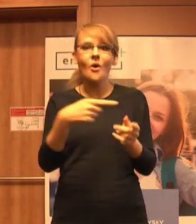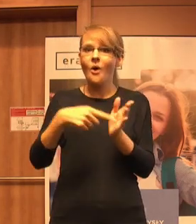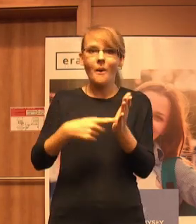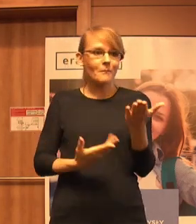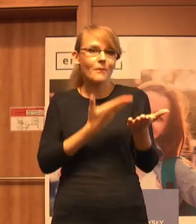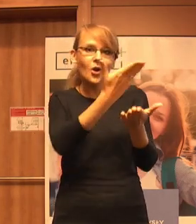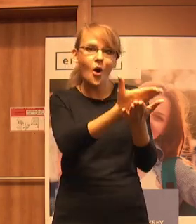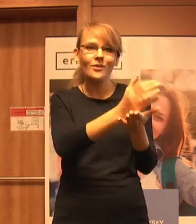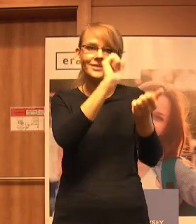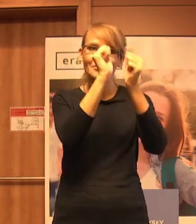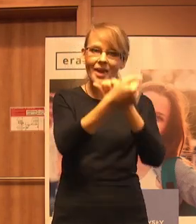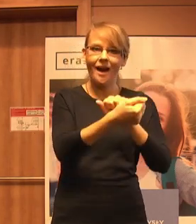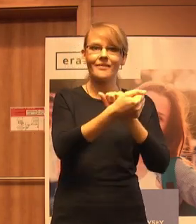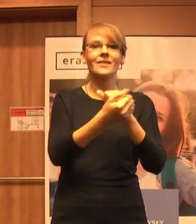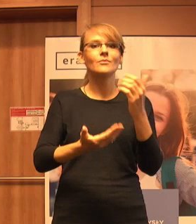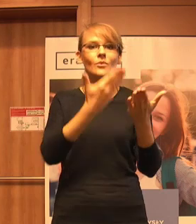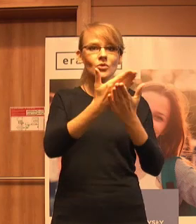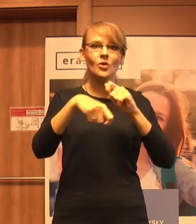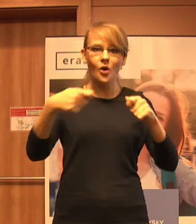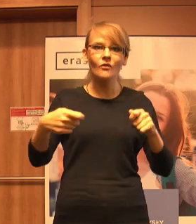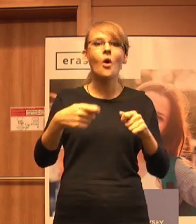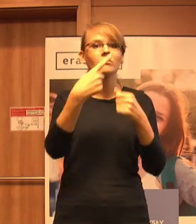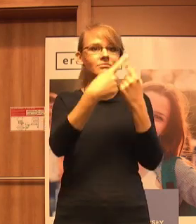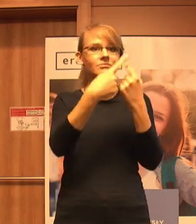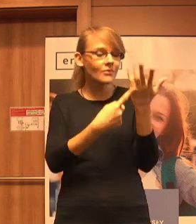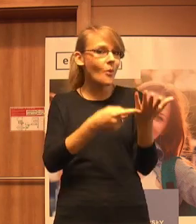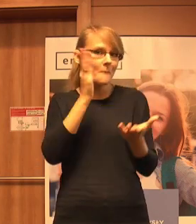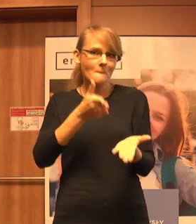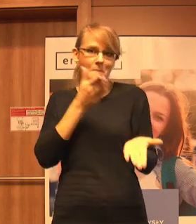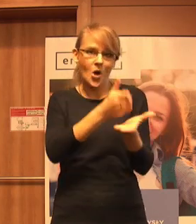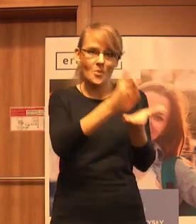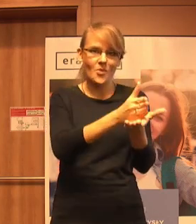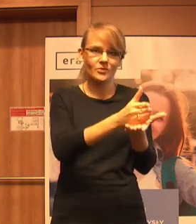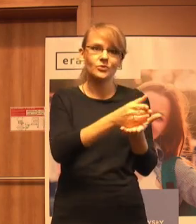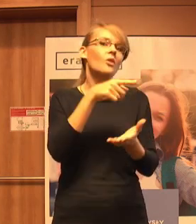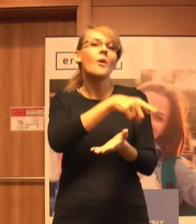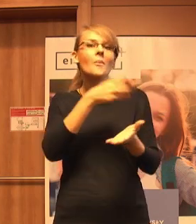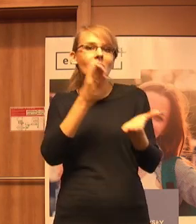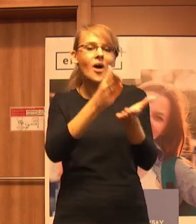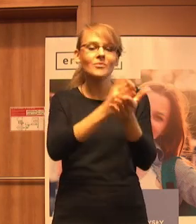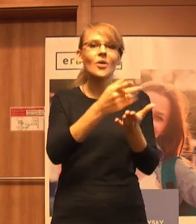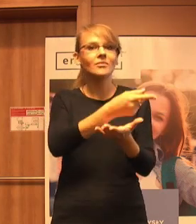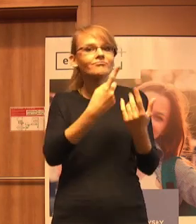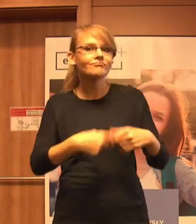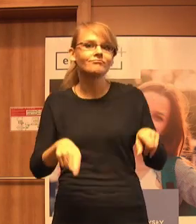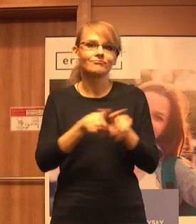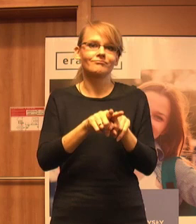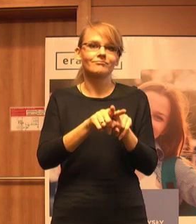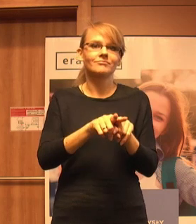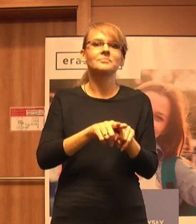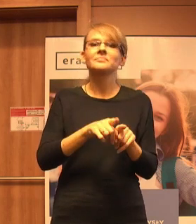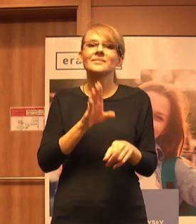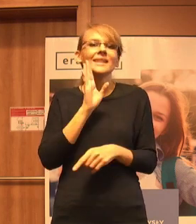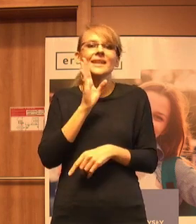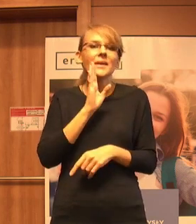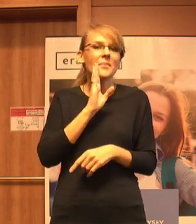zmiany, zaproponowane rozwiązania pomogą. Pomogą w realizowaniu tego, co chyba